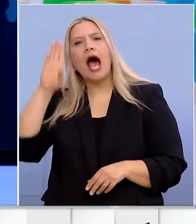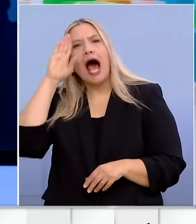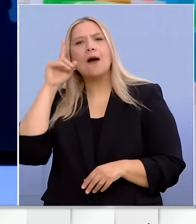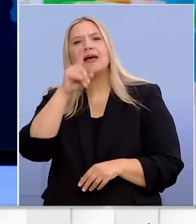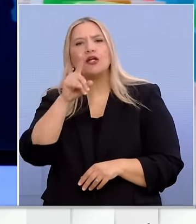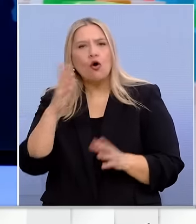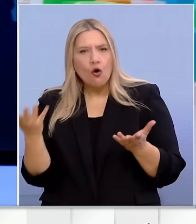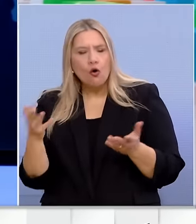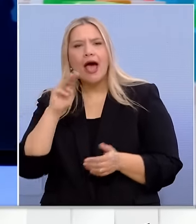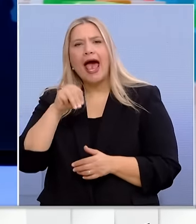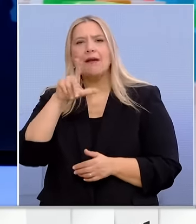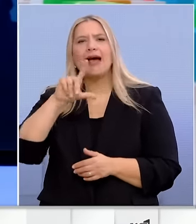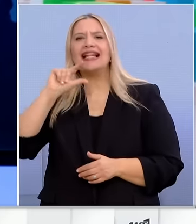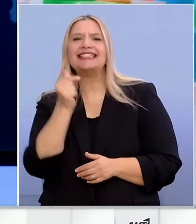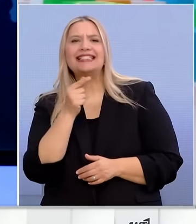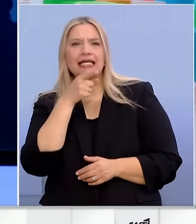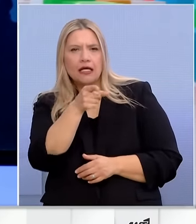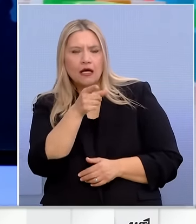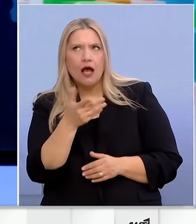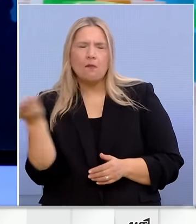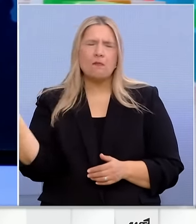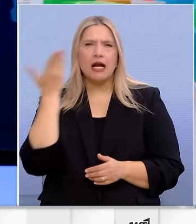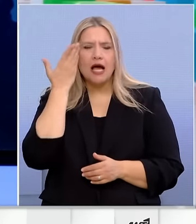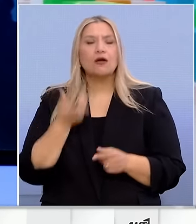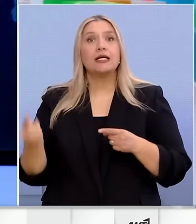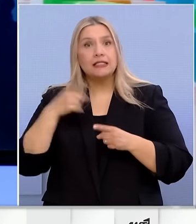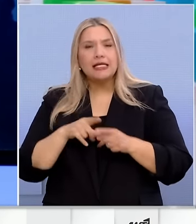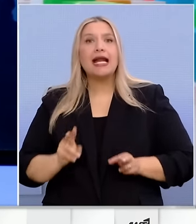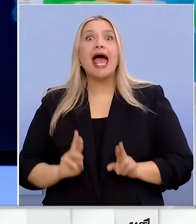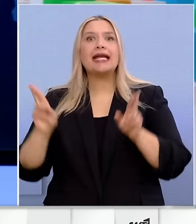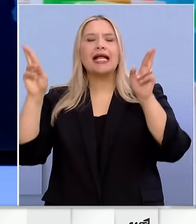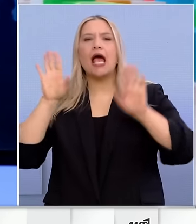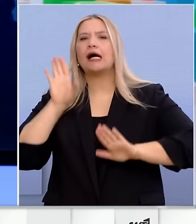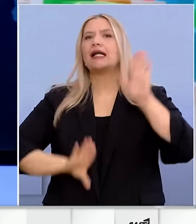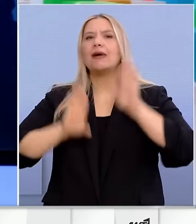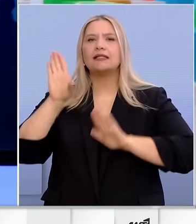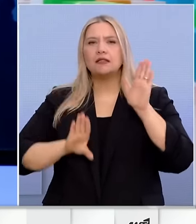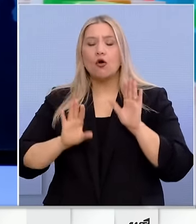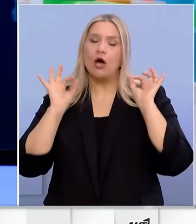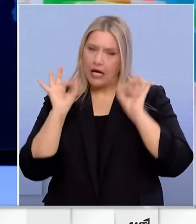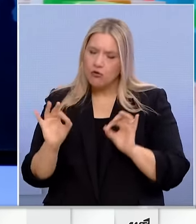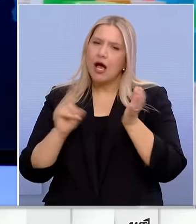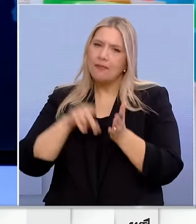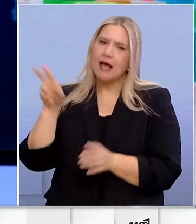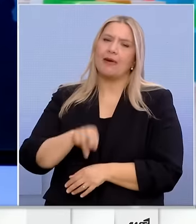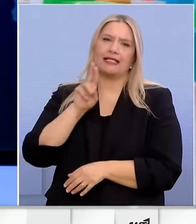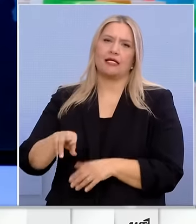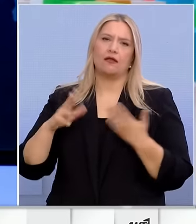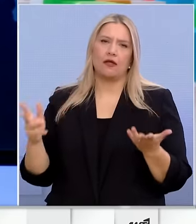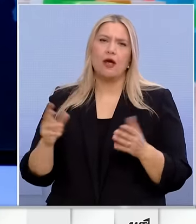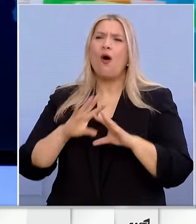πανάκριβο μαζί με το χρηματιστήριο ενέργειας που πρέπει να καταργηθεί δείχνουν όλο αυτό το παζλ των